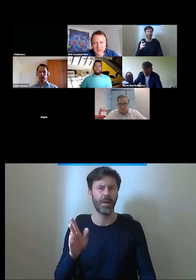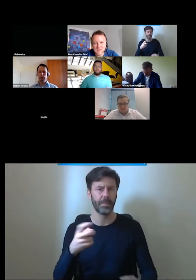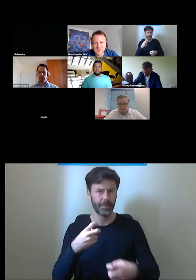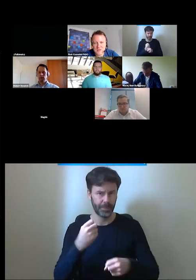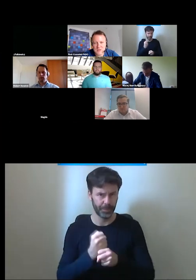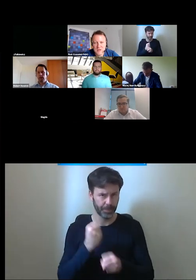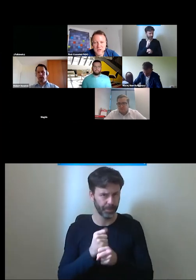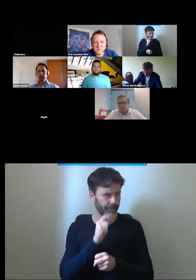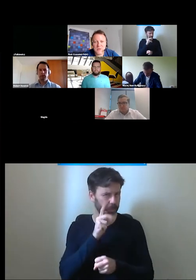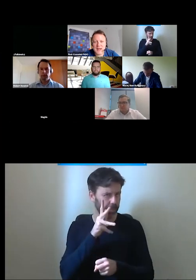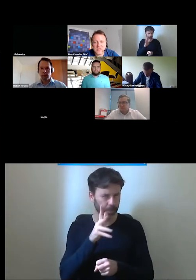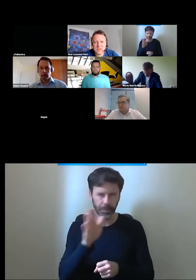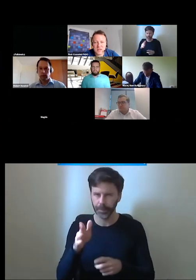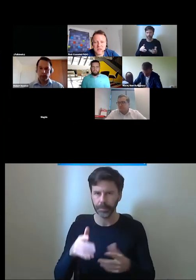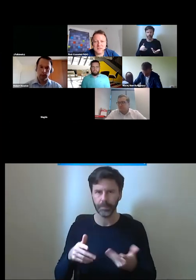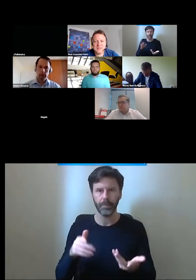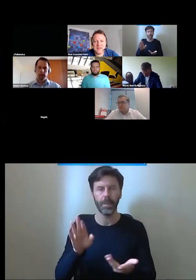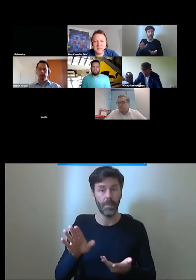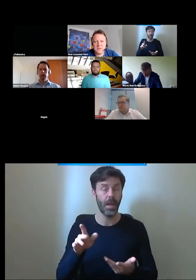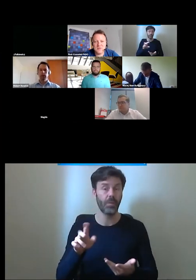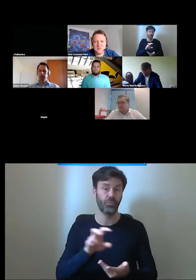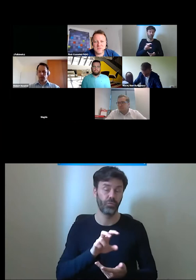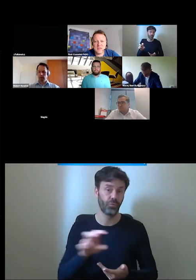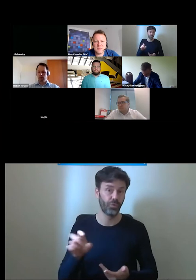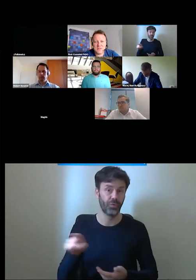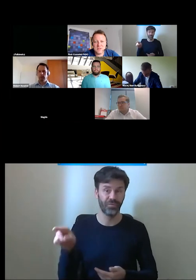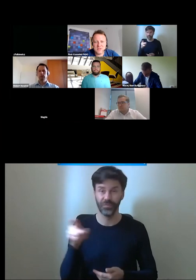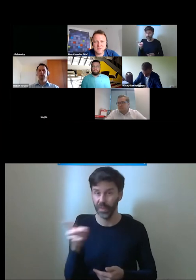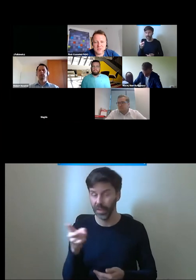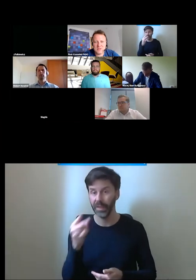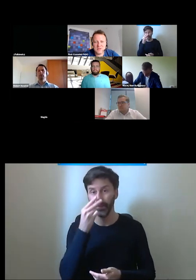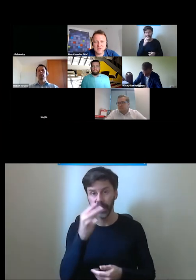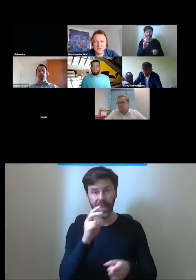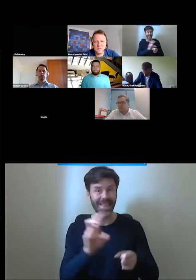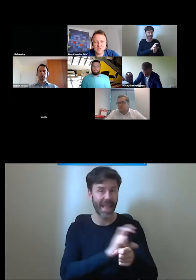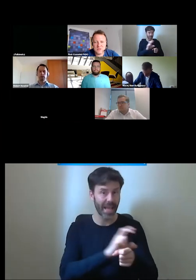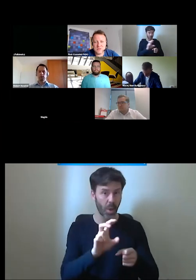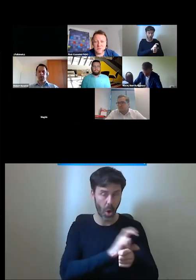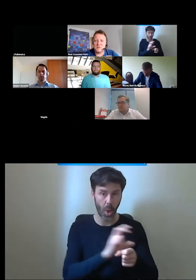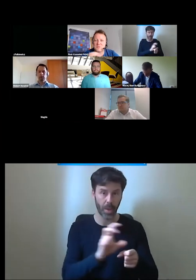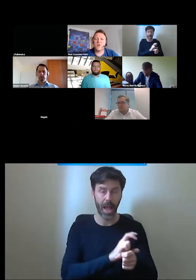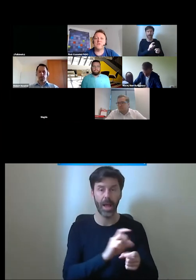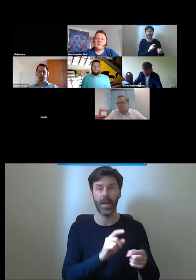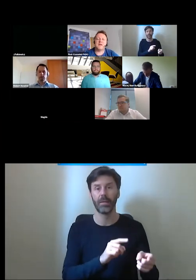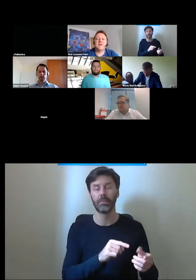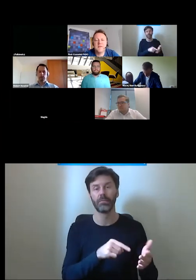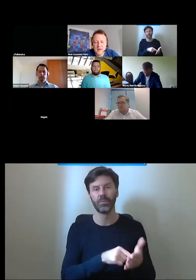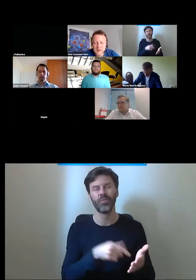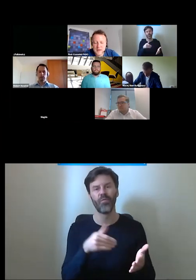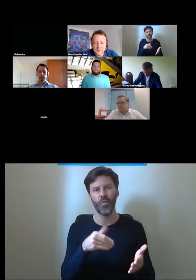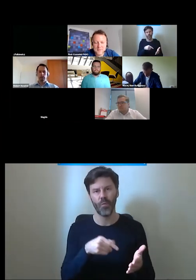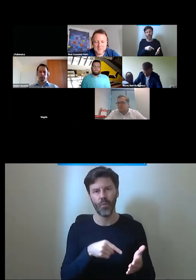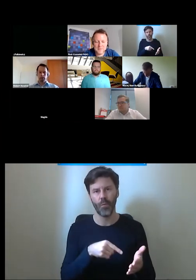codziennej aktywności spotykacie się z takimi rozwiązaniami technicznymi czy technologicznymi dotyczącymi właśnie pokonywania